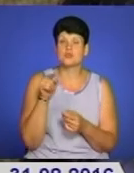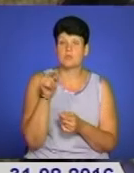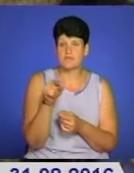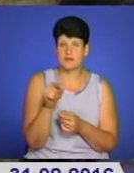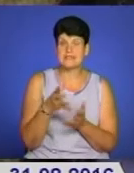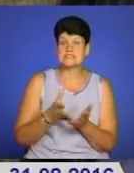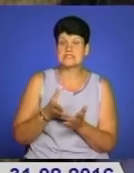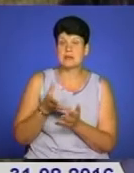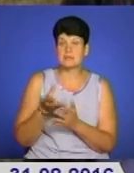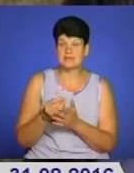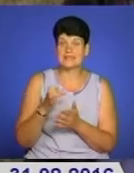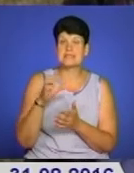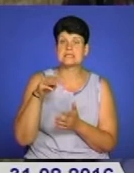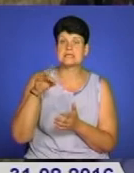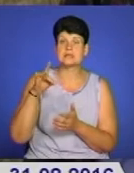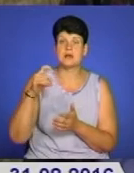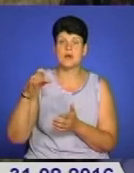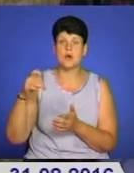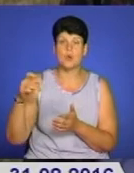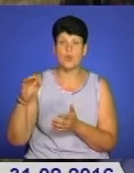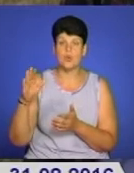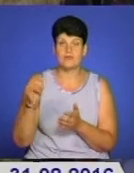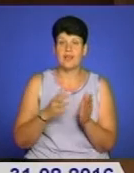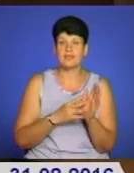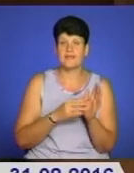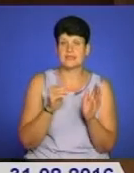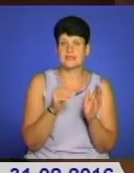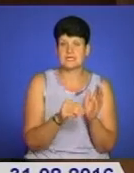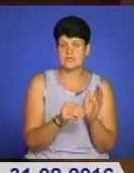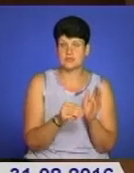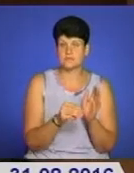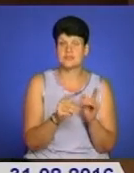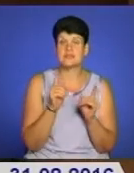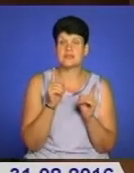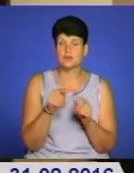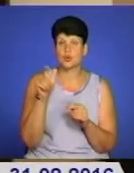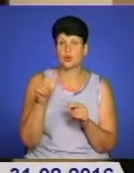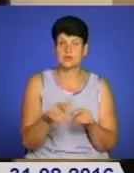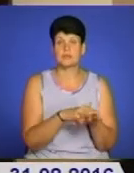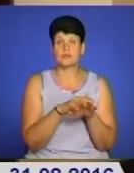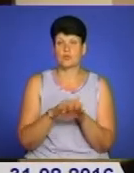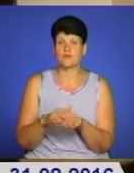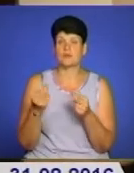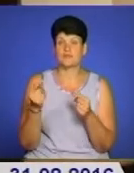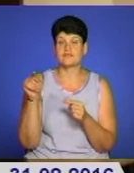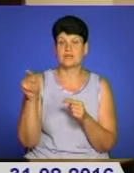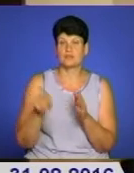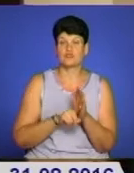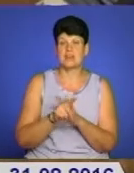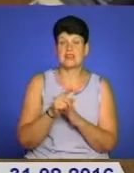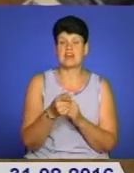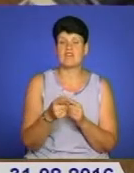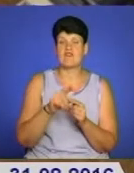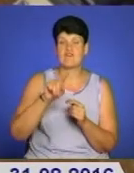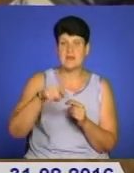заплатити чи страховку, він казав, чи що, 9 тисяч. Щойно жертва перерахувала потрібну суму, від неї стали вимагати нову,